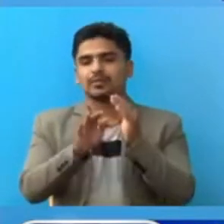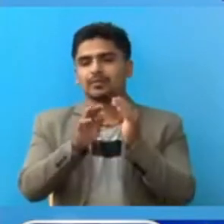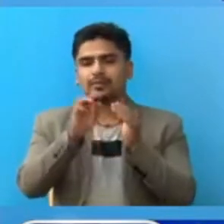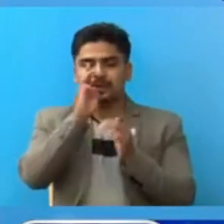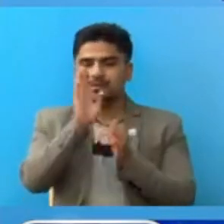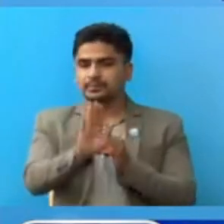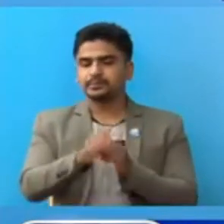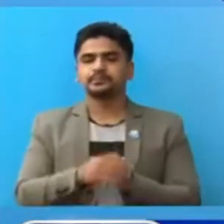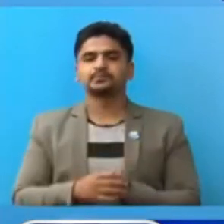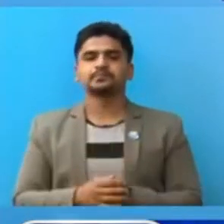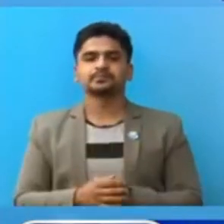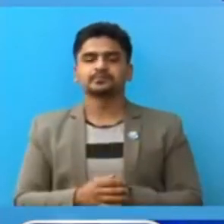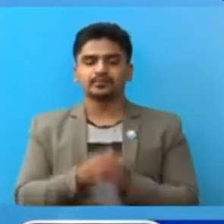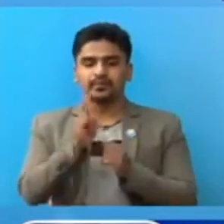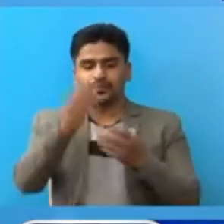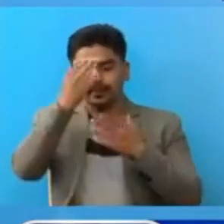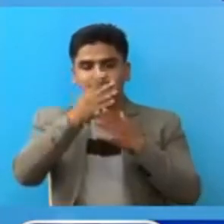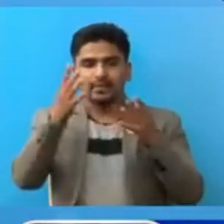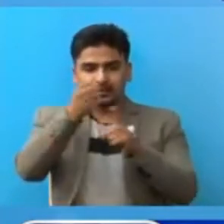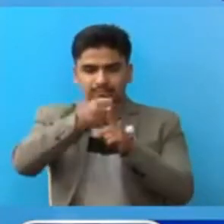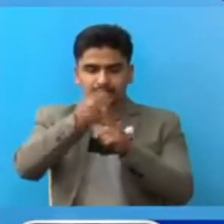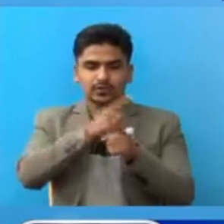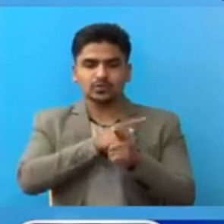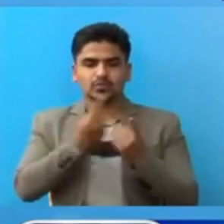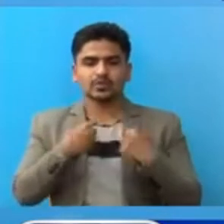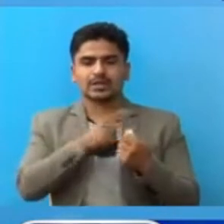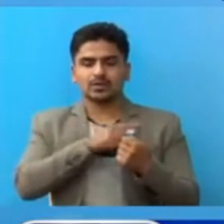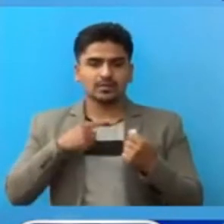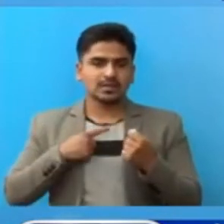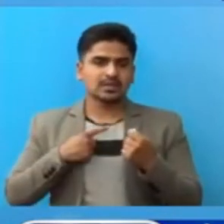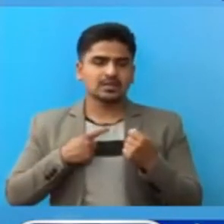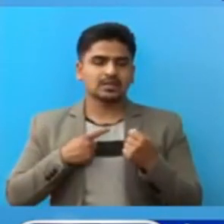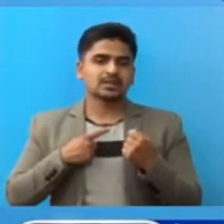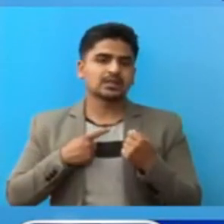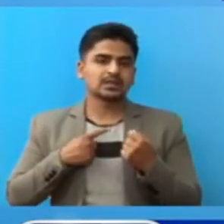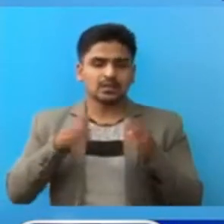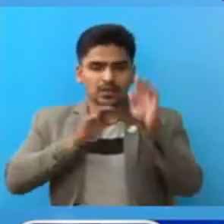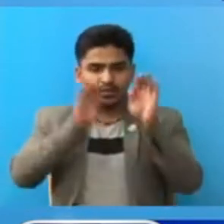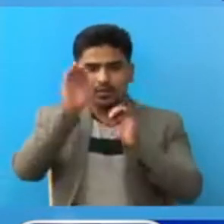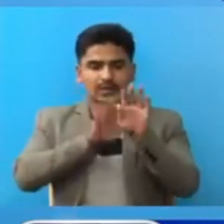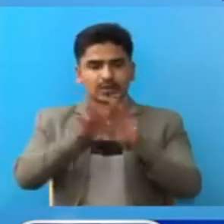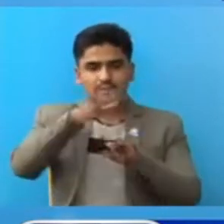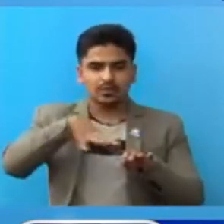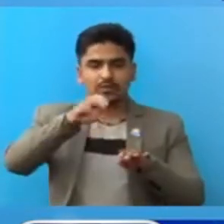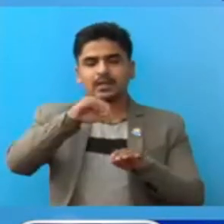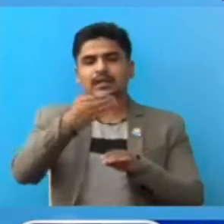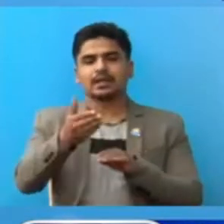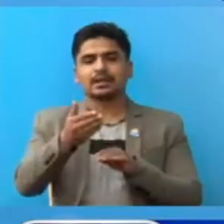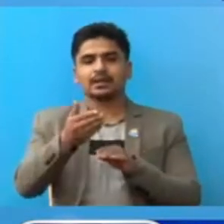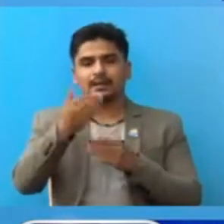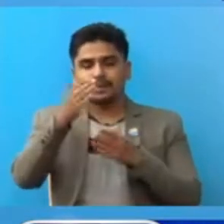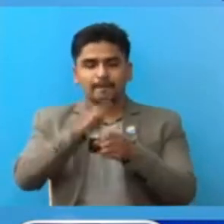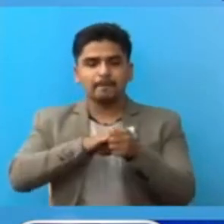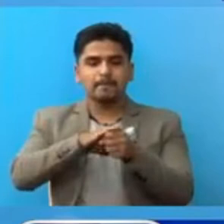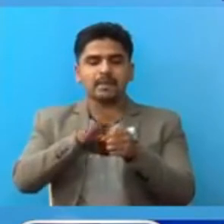लाई ये को चा एस महामारी मां खटिने स्वाष्ट कर्मि लगाएत शरल्कारवाला सबै लाई दीमा